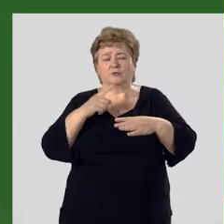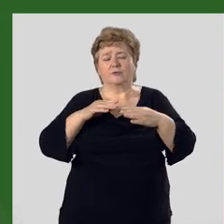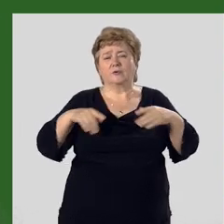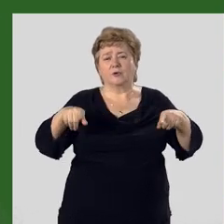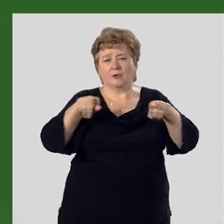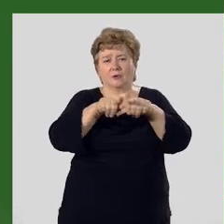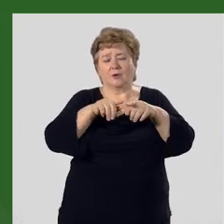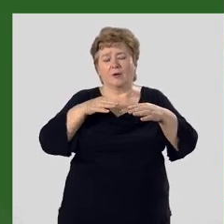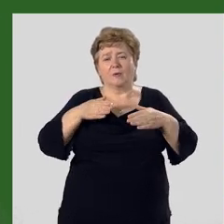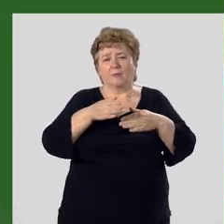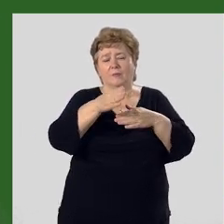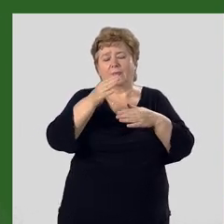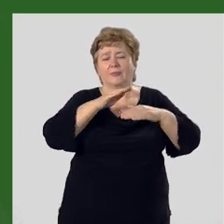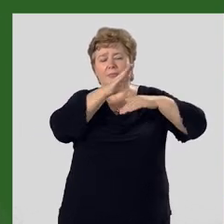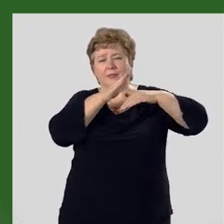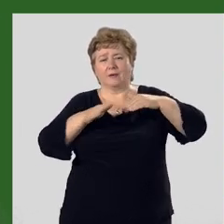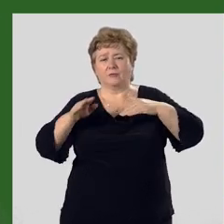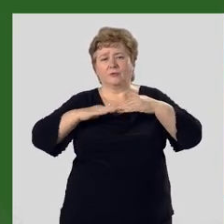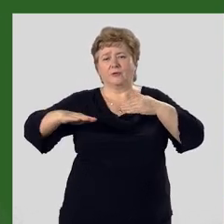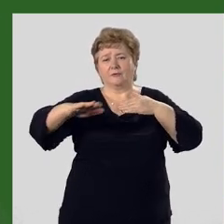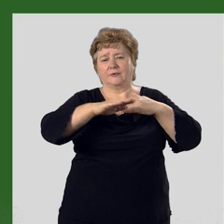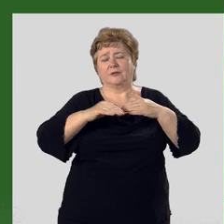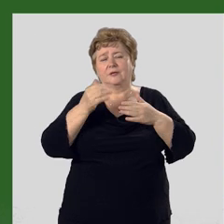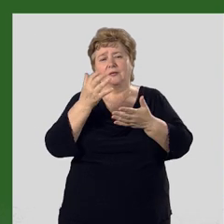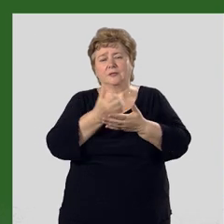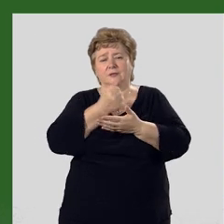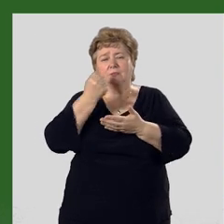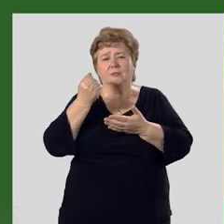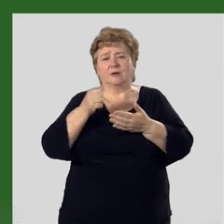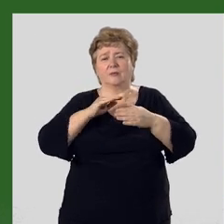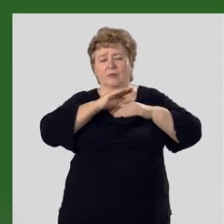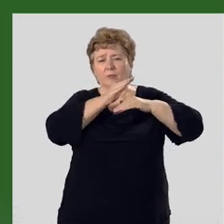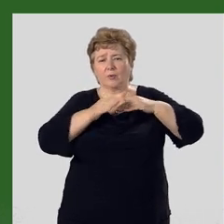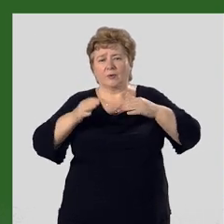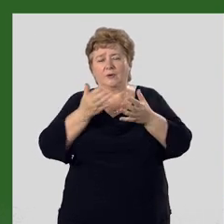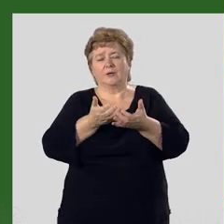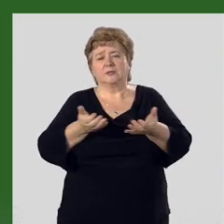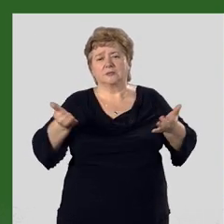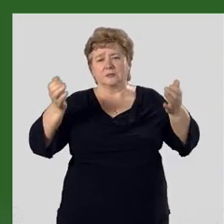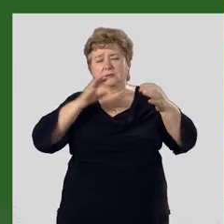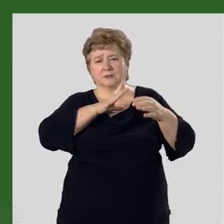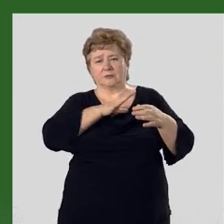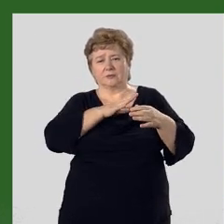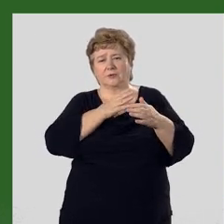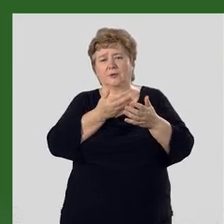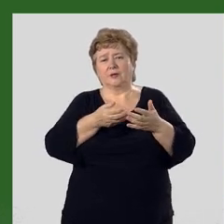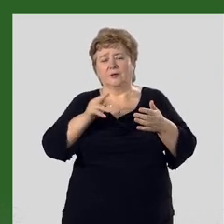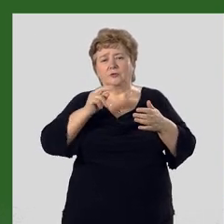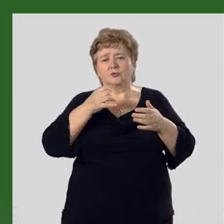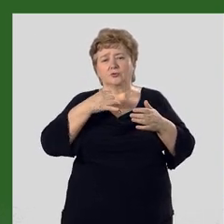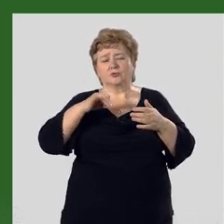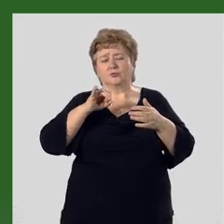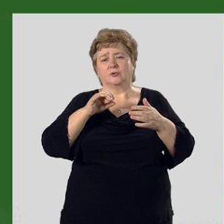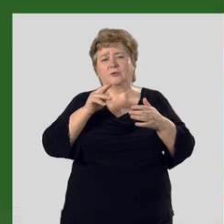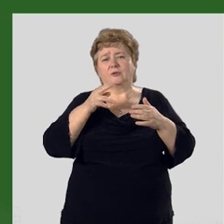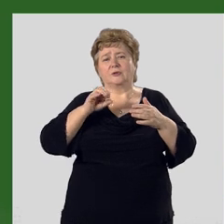таким путем наклонные равнины занимают побережье из Сыкуля, днища Чуйской,